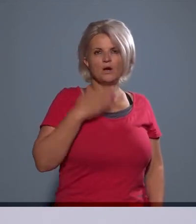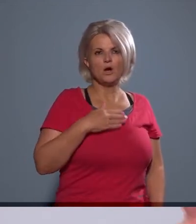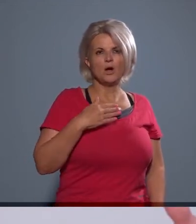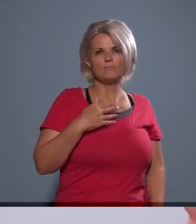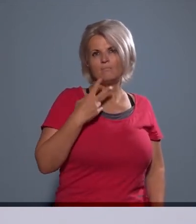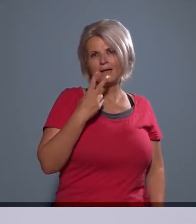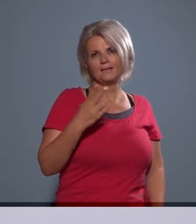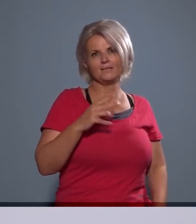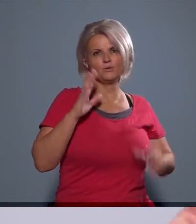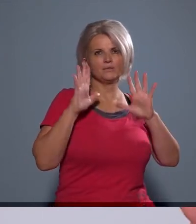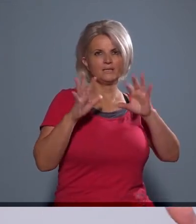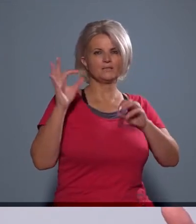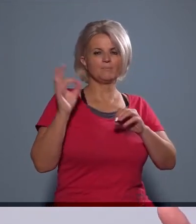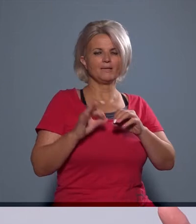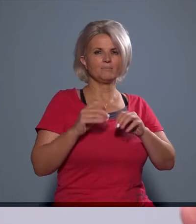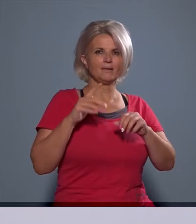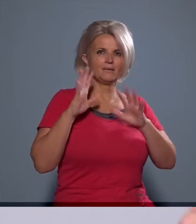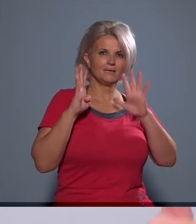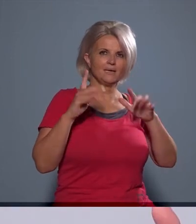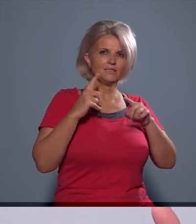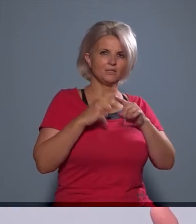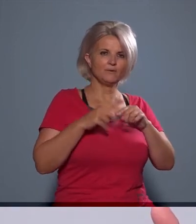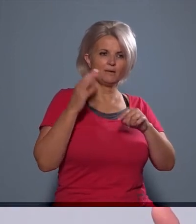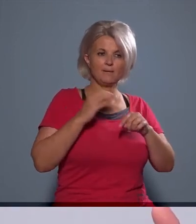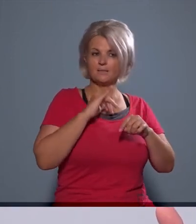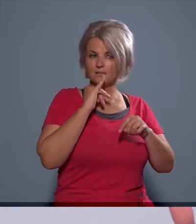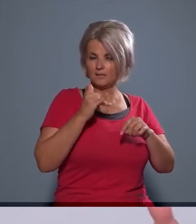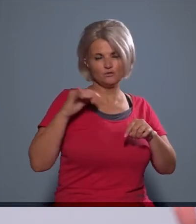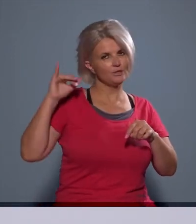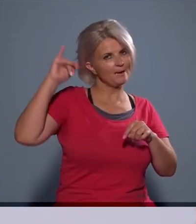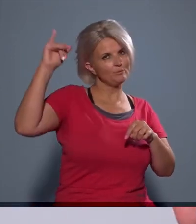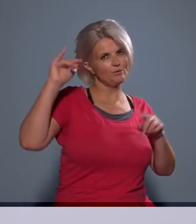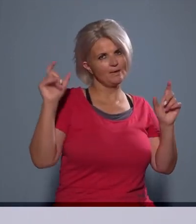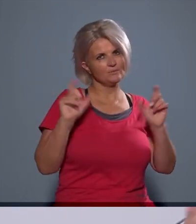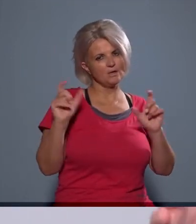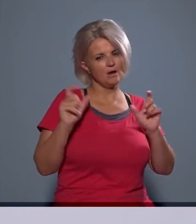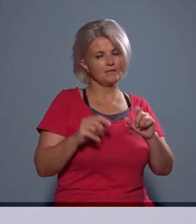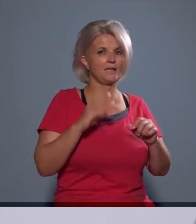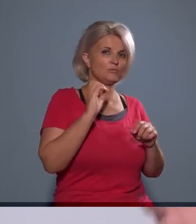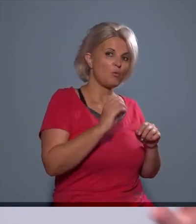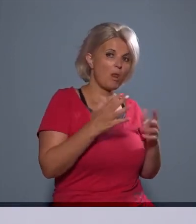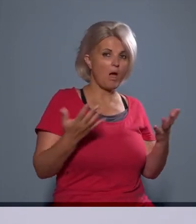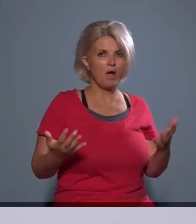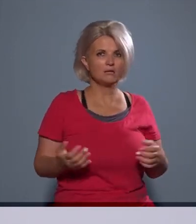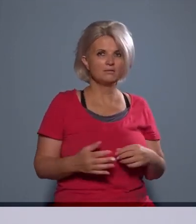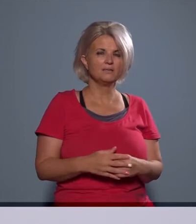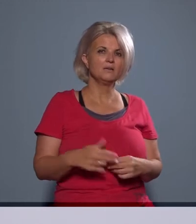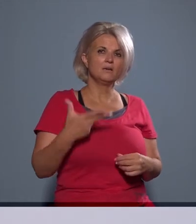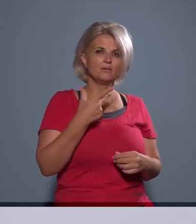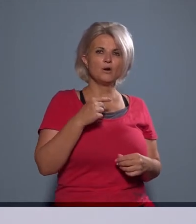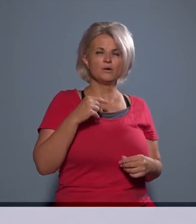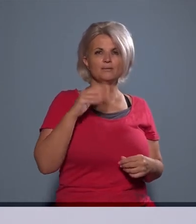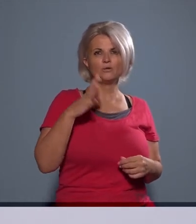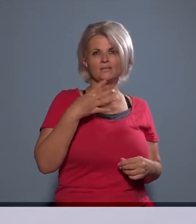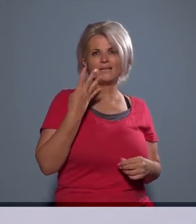hogy mondjuk 10 percben, 9,5 percig nincs repülőgépzaj, adjából nulla, vagy mondjuk az alap 35-40